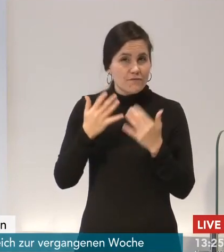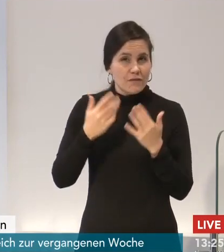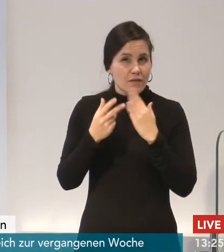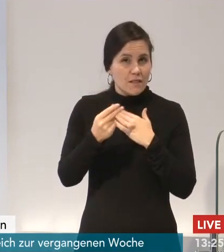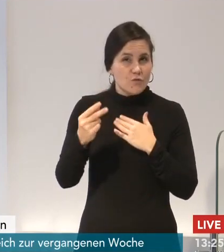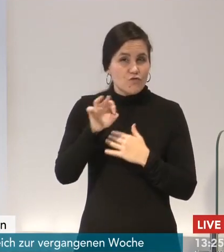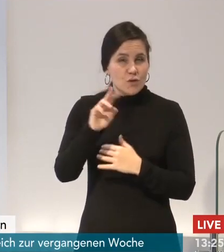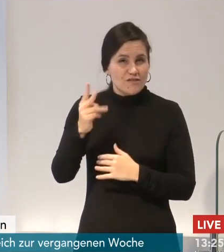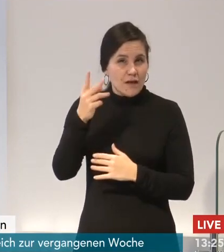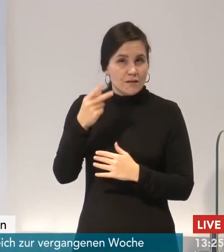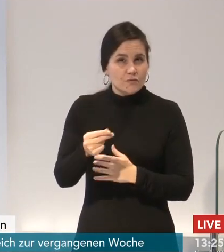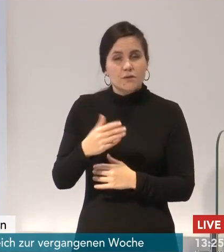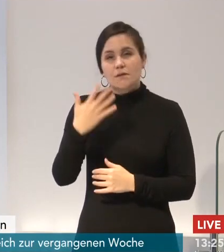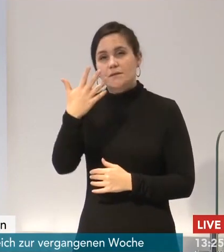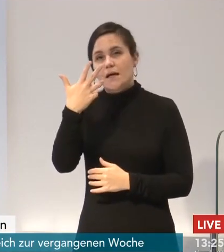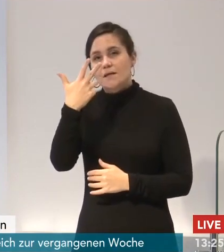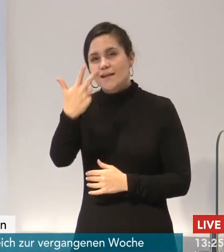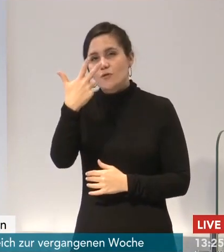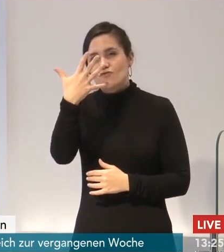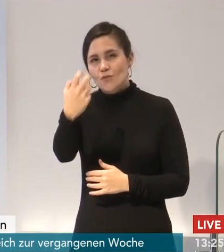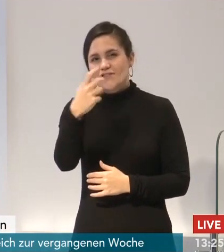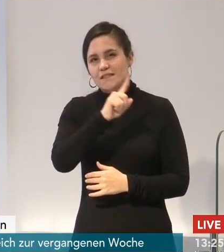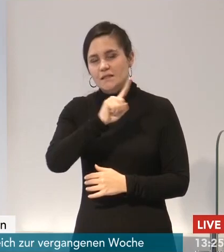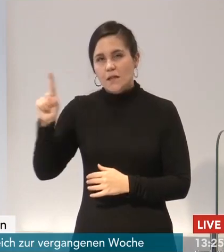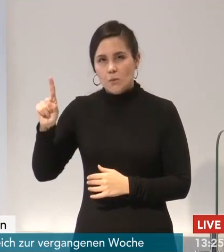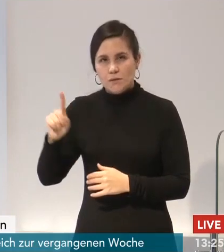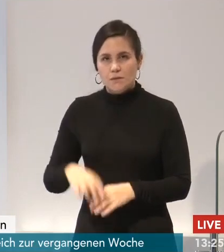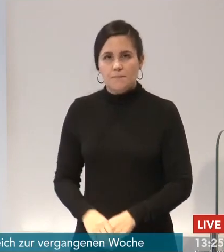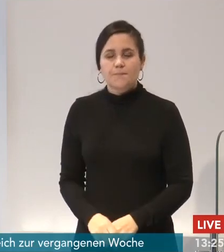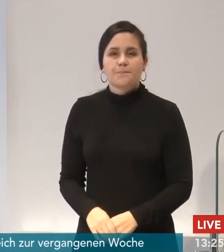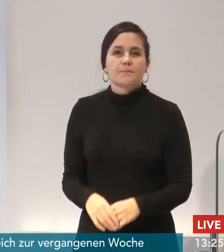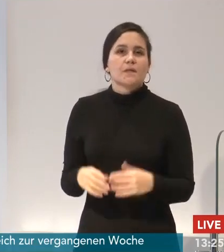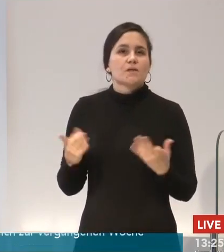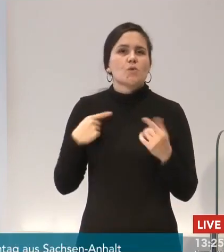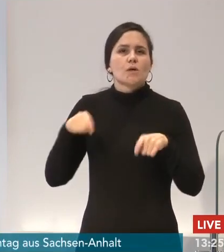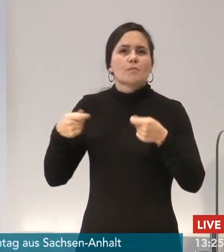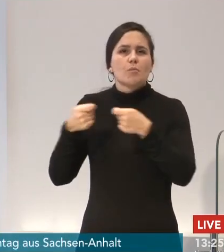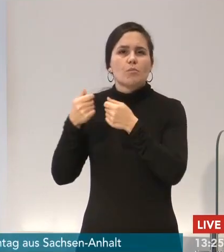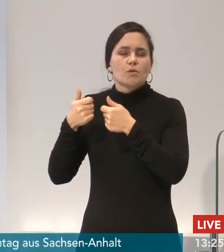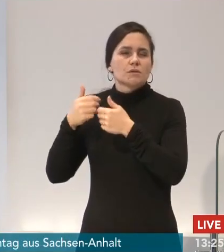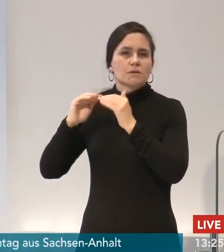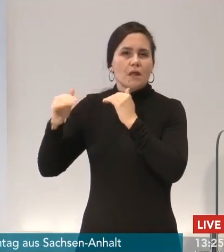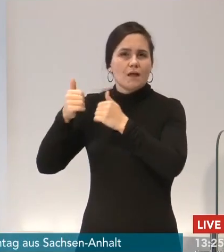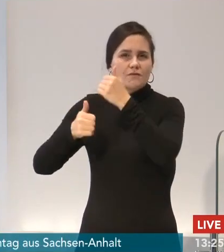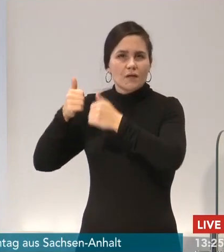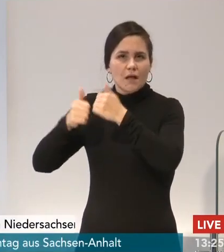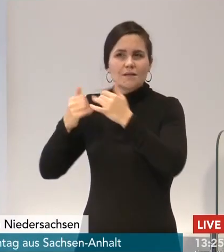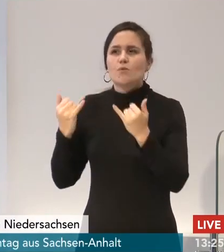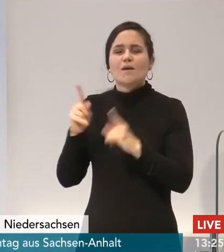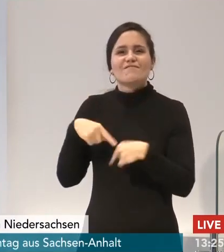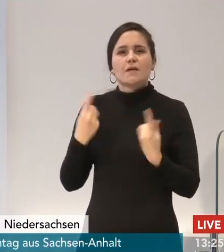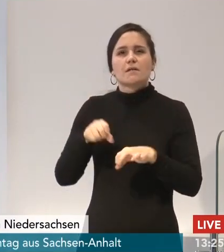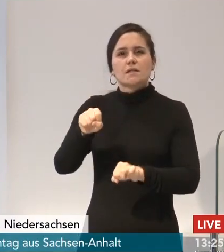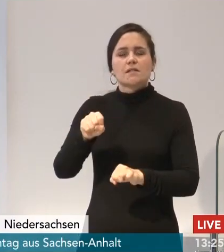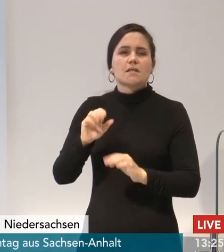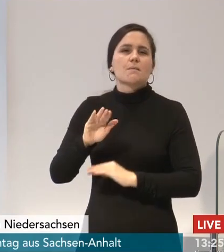53.000. Wir haben ja immer diese Länderrankings auf Platz 4 im Ländervergleich. Und gerade bei den